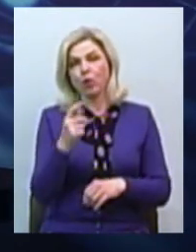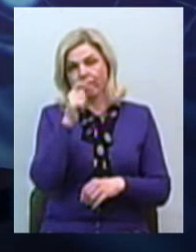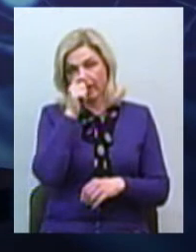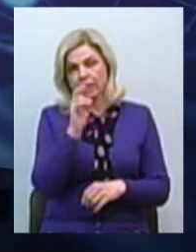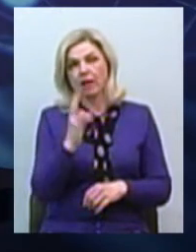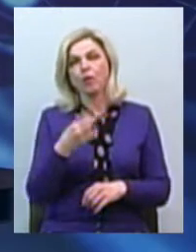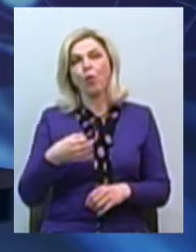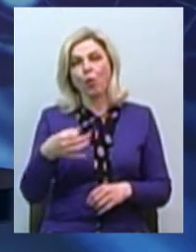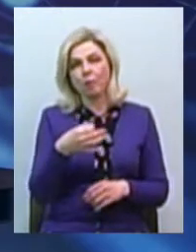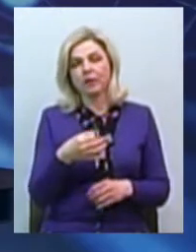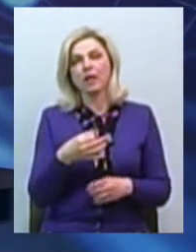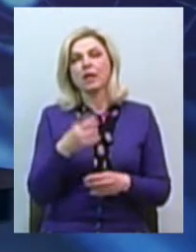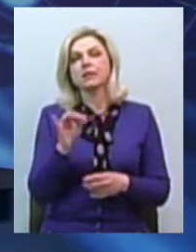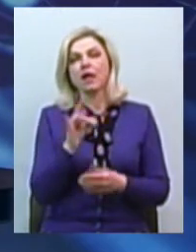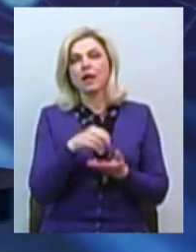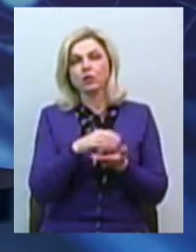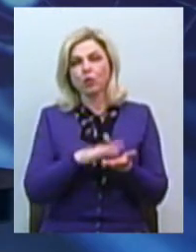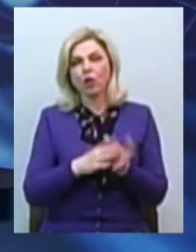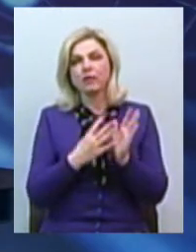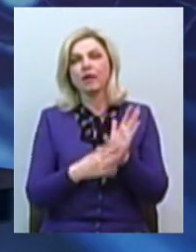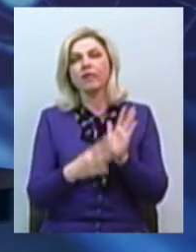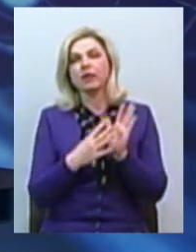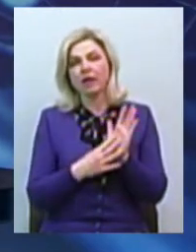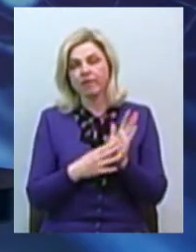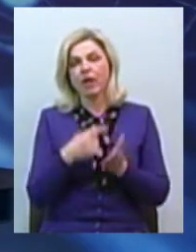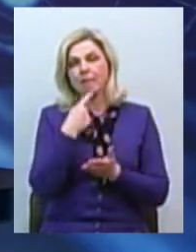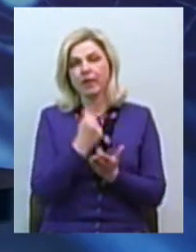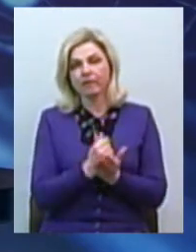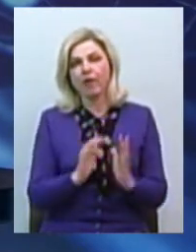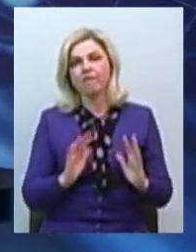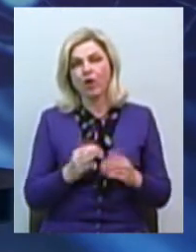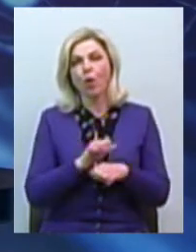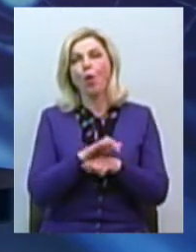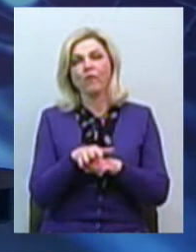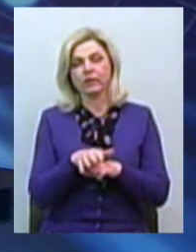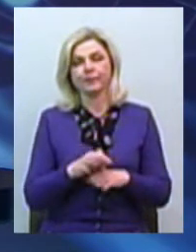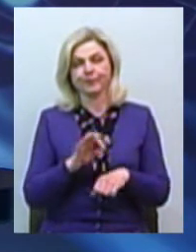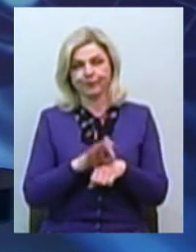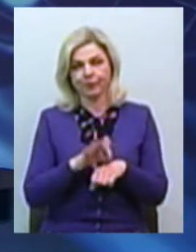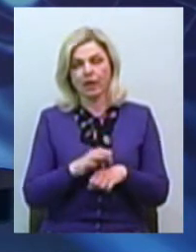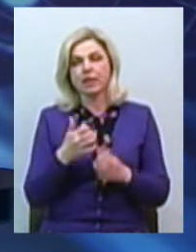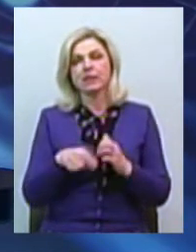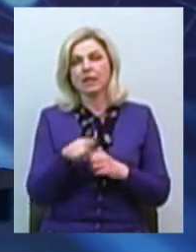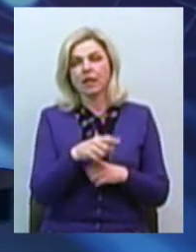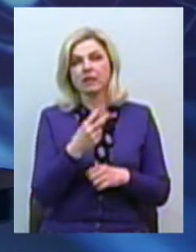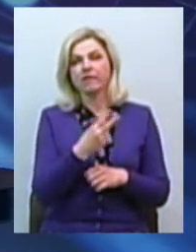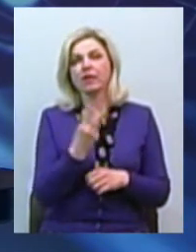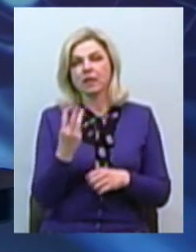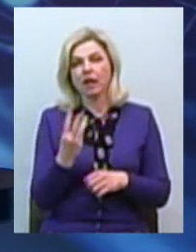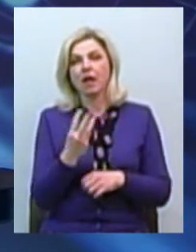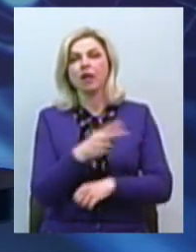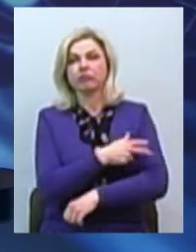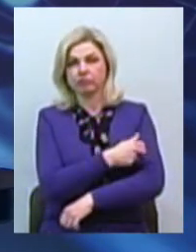Миколаївській області заарестрована 99 підтверджених випадків COVID-19, серед них 23 медичні